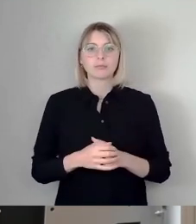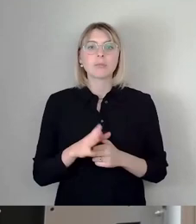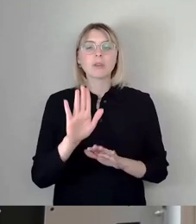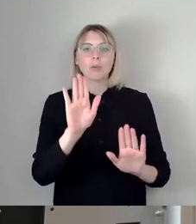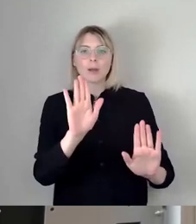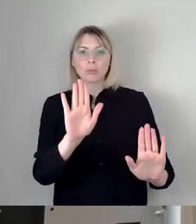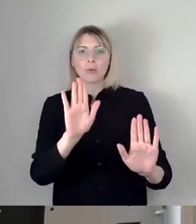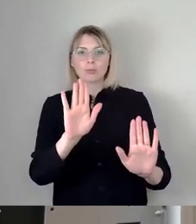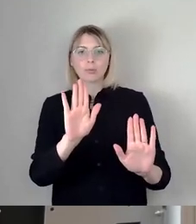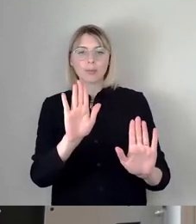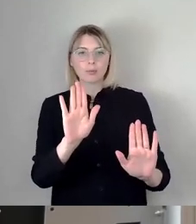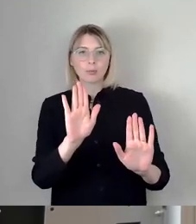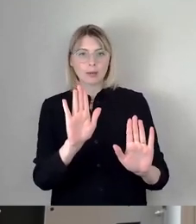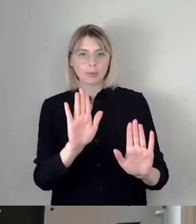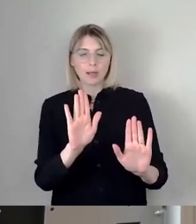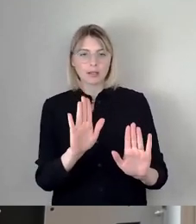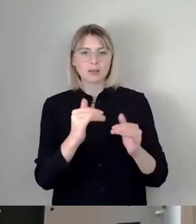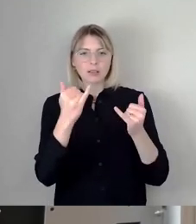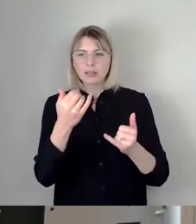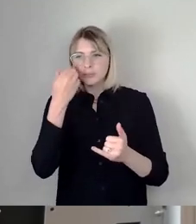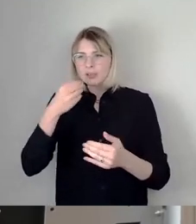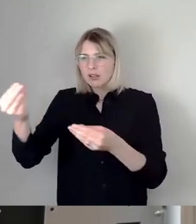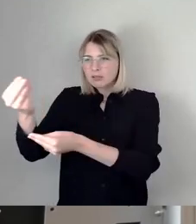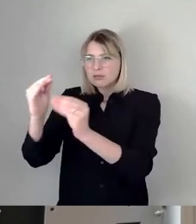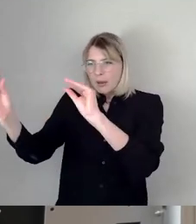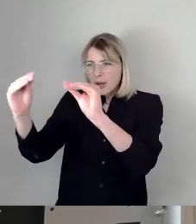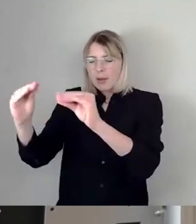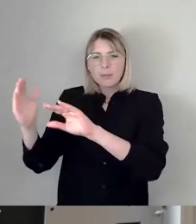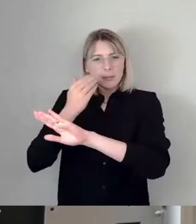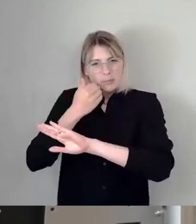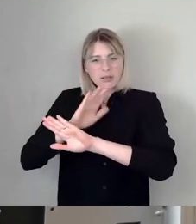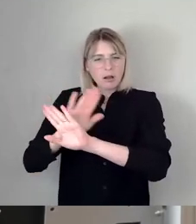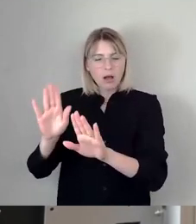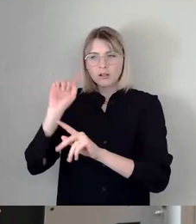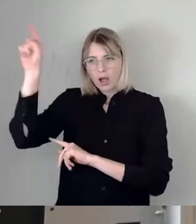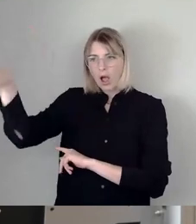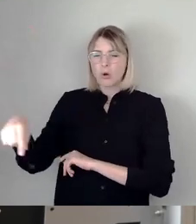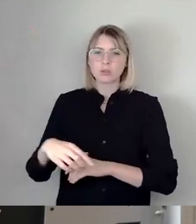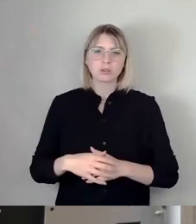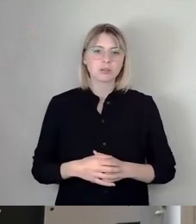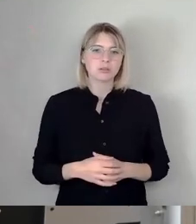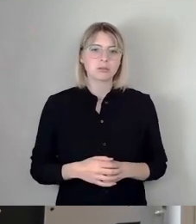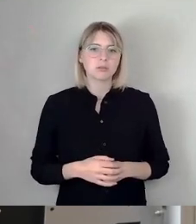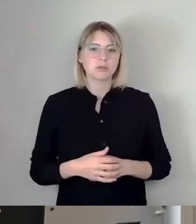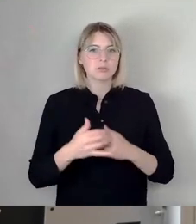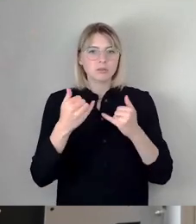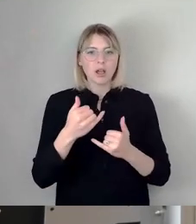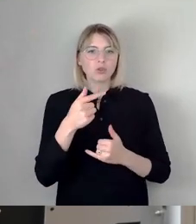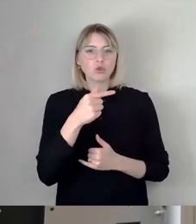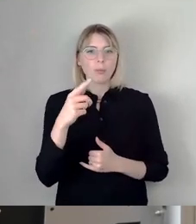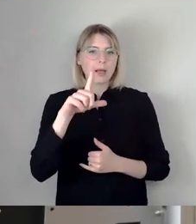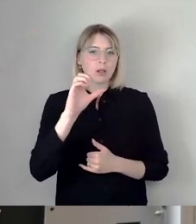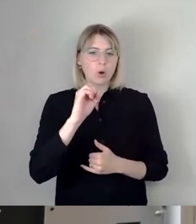Wer jetzt Gespräche führen will, bitte außerhalb des Raumes, ich höre kaum hier Thomas Löser sprechen.